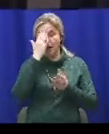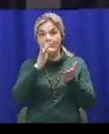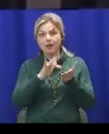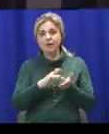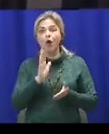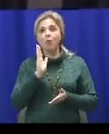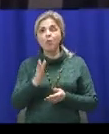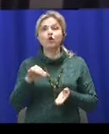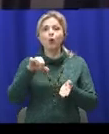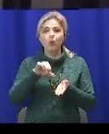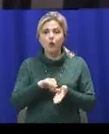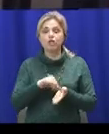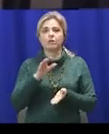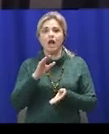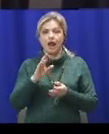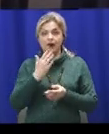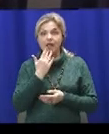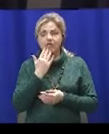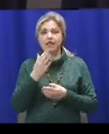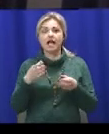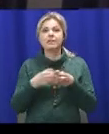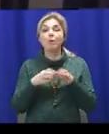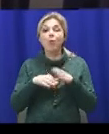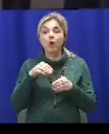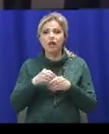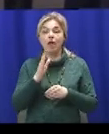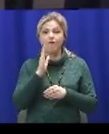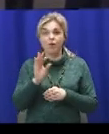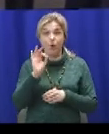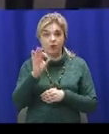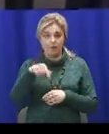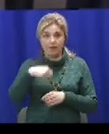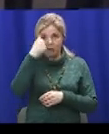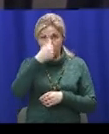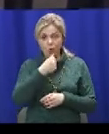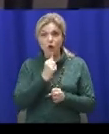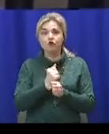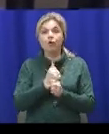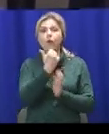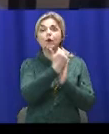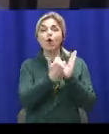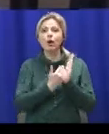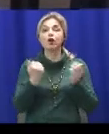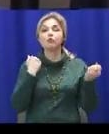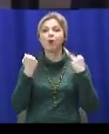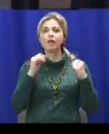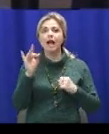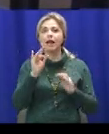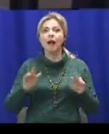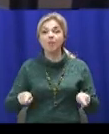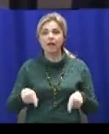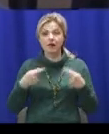участь національної збірної в Сіднеї в Австралії у жовтні цього року, а створення програми спортивної реабілітації для поранених